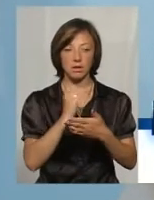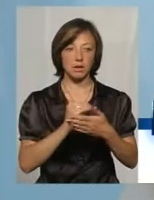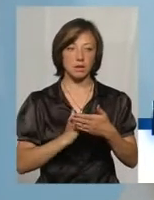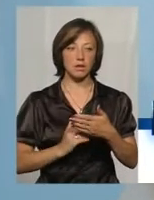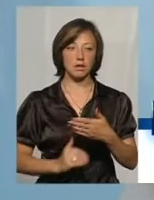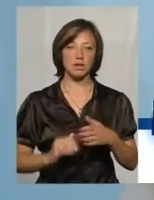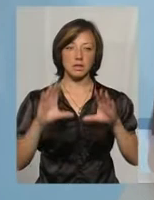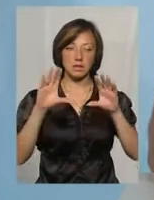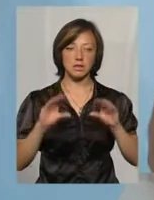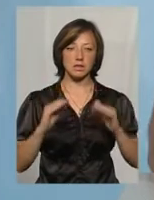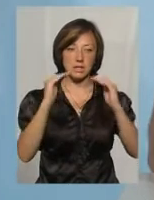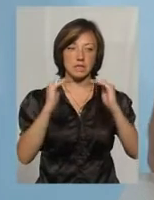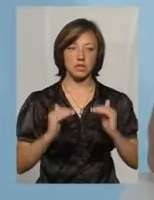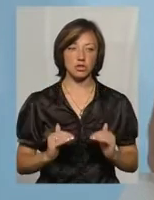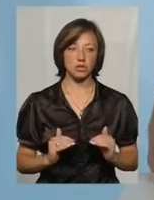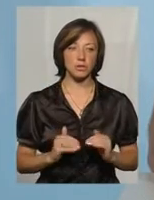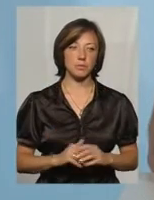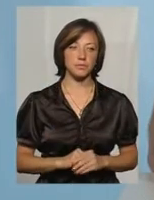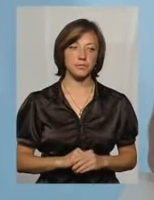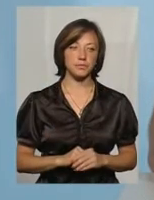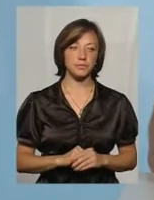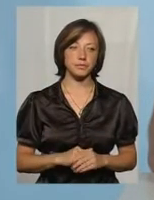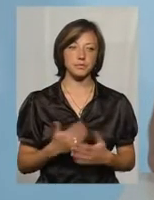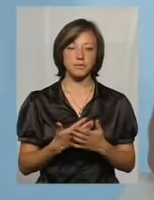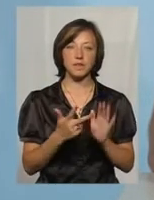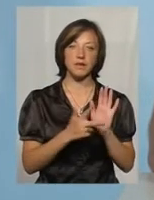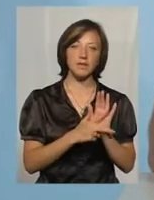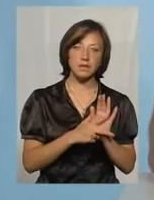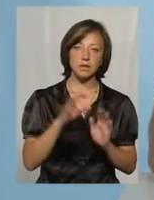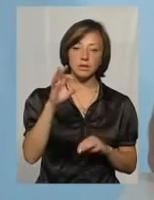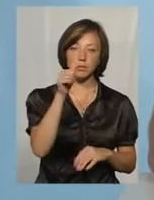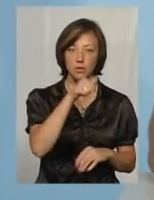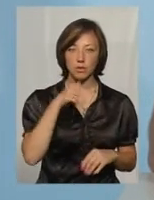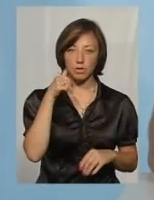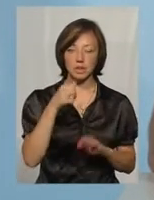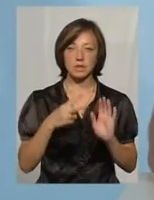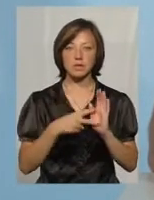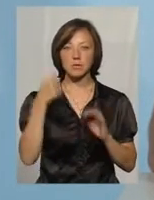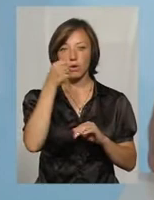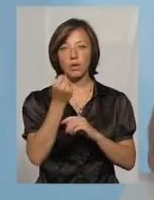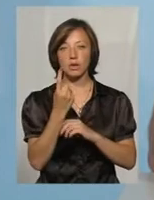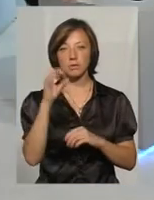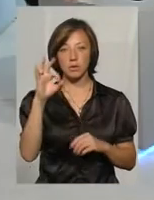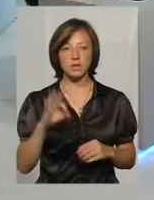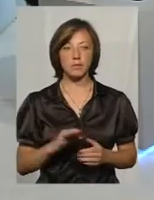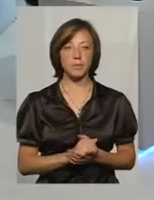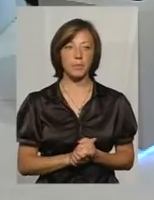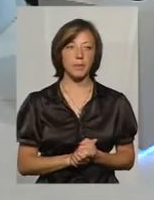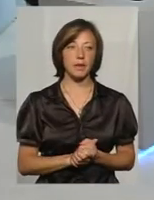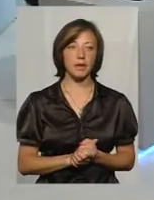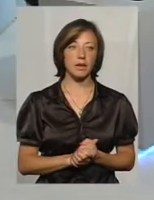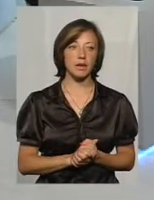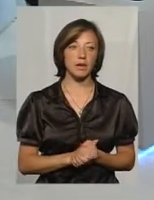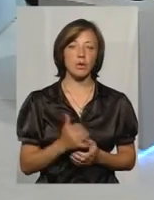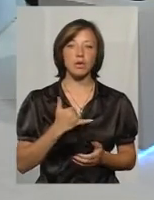зниженню до, наприклад, 8 років – 5 пацієнтів, 7 років – 11 пацієнтів. Дякую, пане Сергій. У